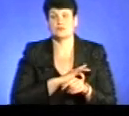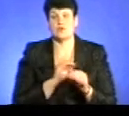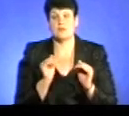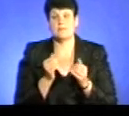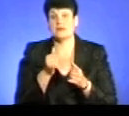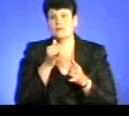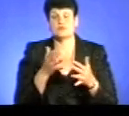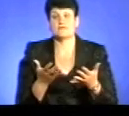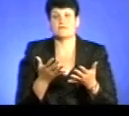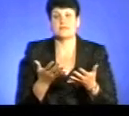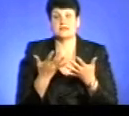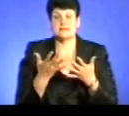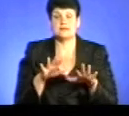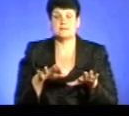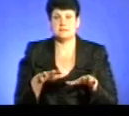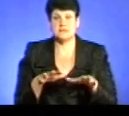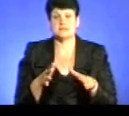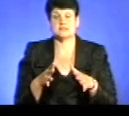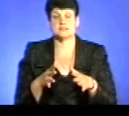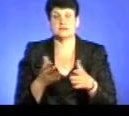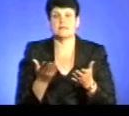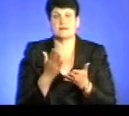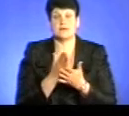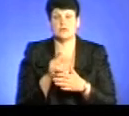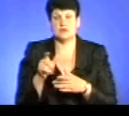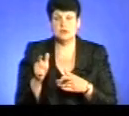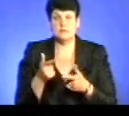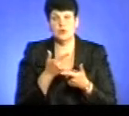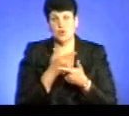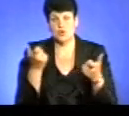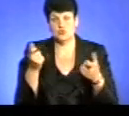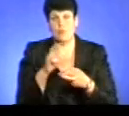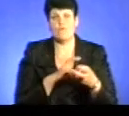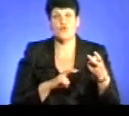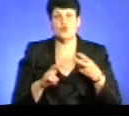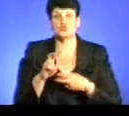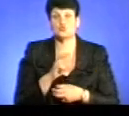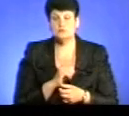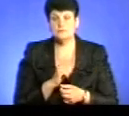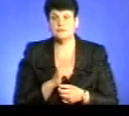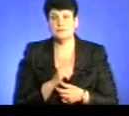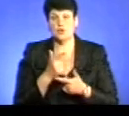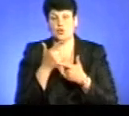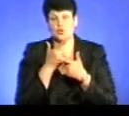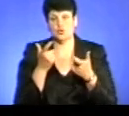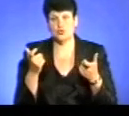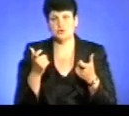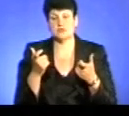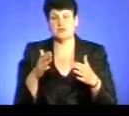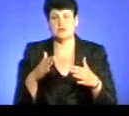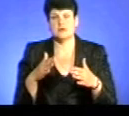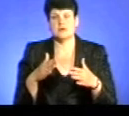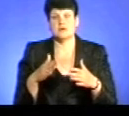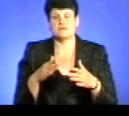місце знаходження тієї особи, ми оголошуємо її у розшук. Розшук оголошується за рахунок звернення державного